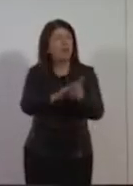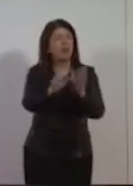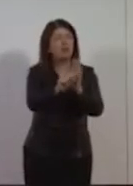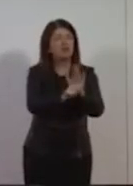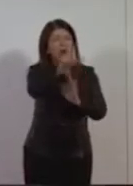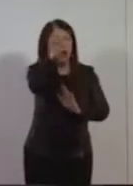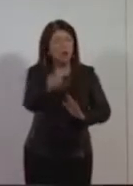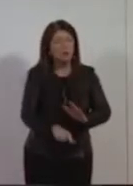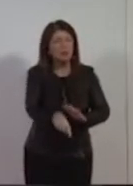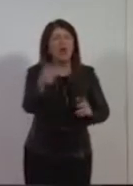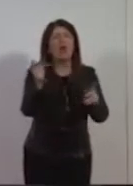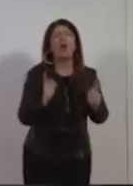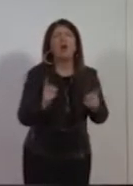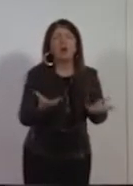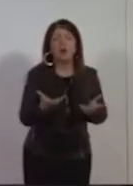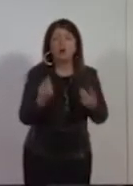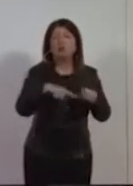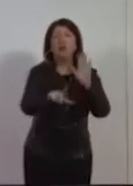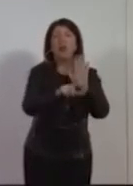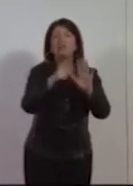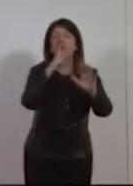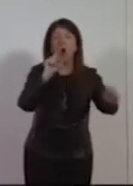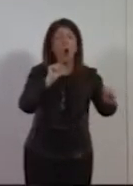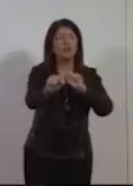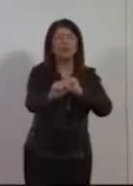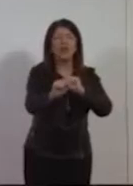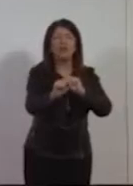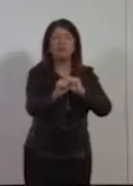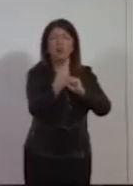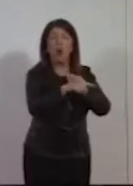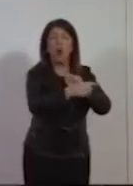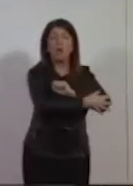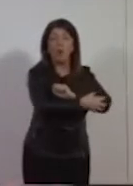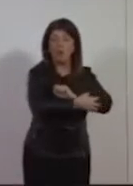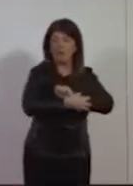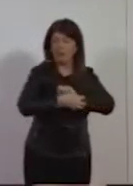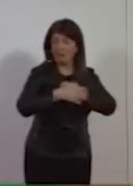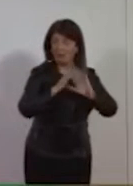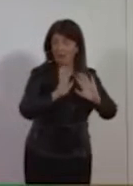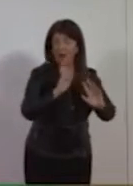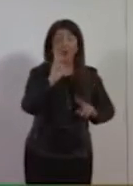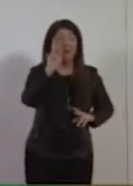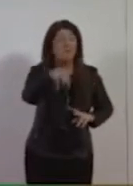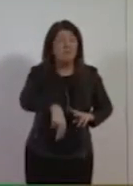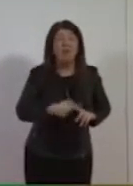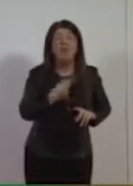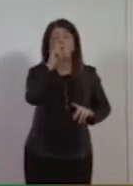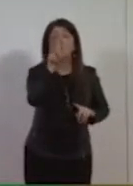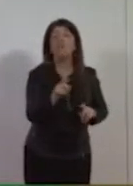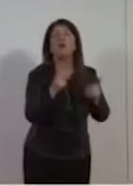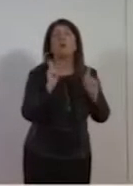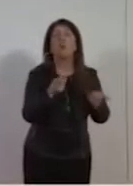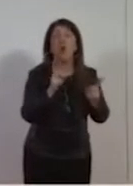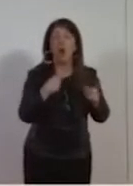Paese una legge per il contrasto alla povertà e la domanda è se dovevamo aspettare il 2017,